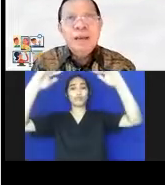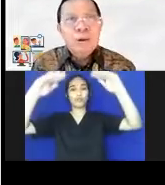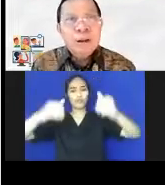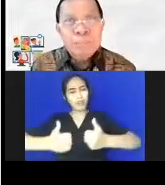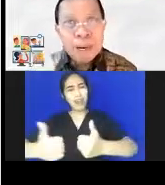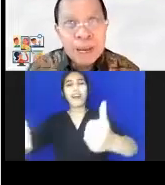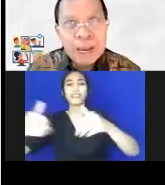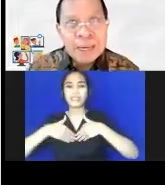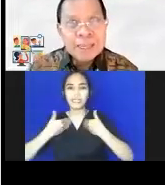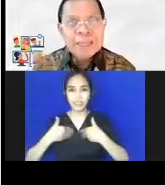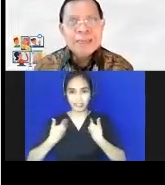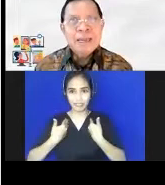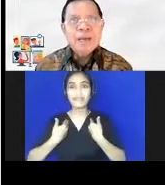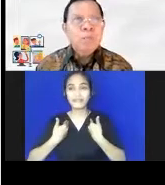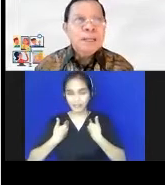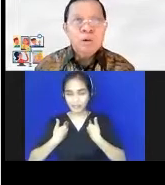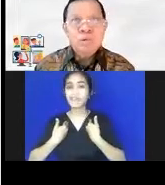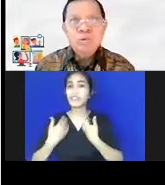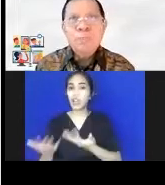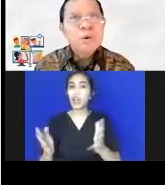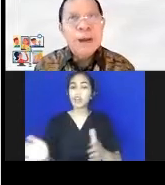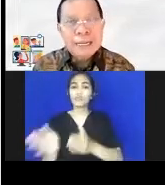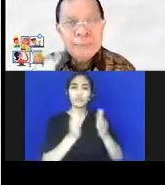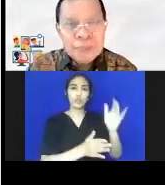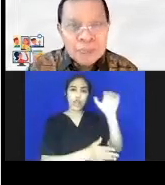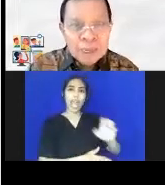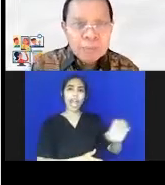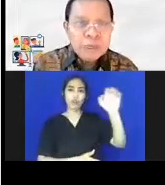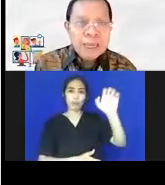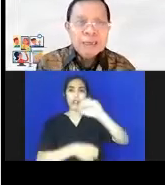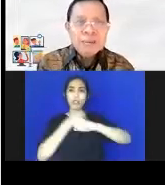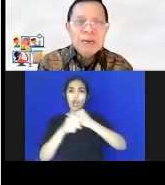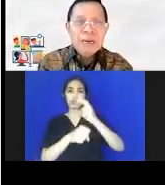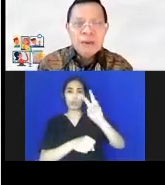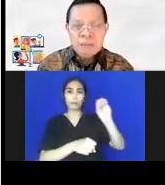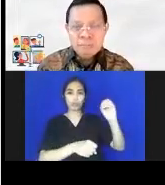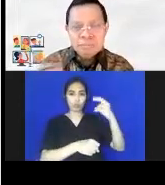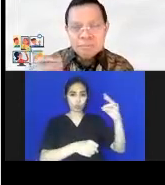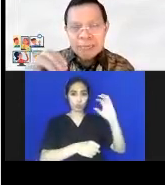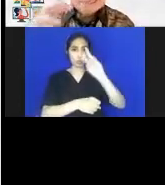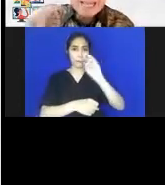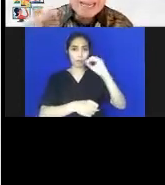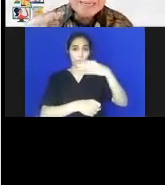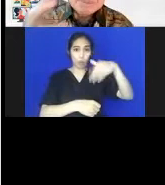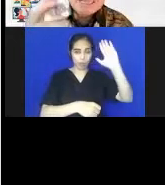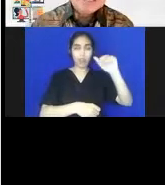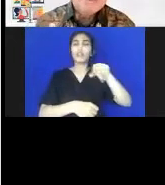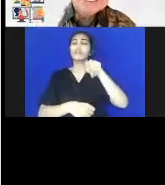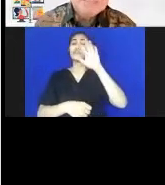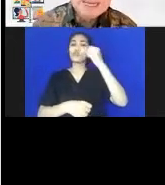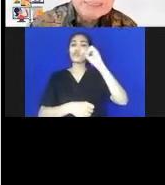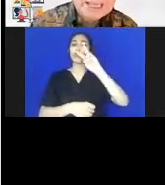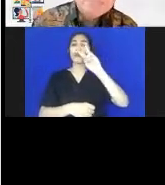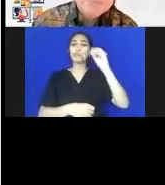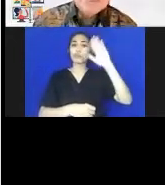dimulai oleh berapa ahli di Eropa tahun 20-an. Kemudian mengental dan menjadi